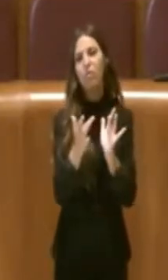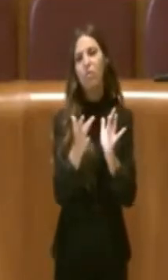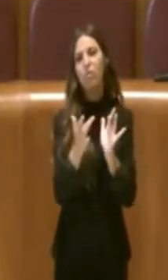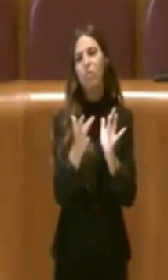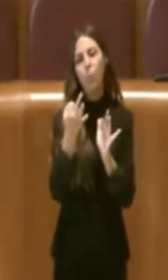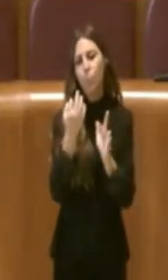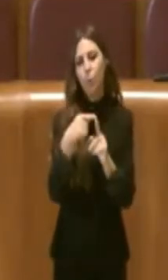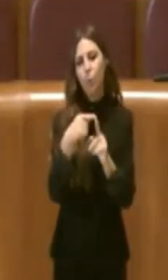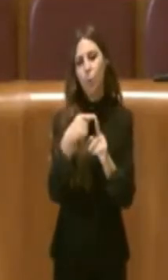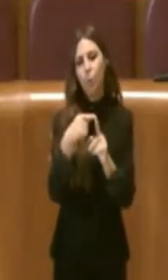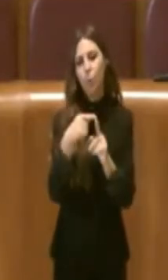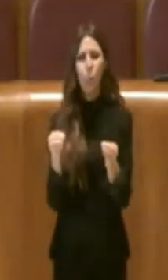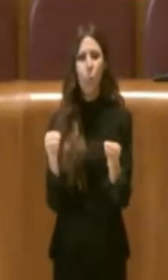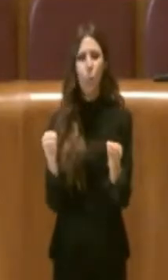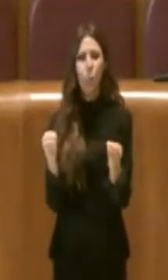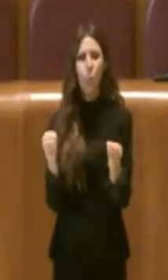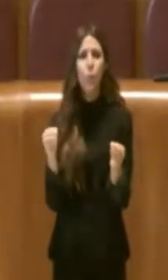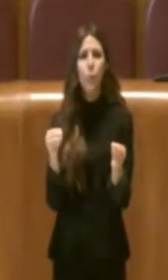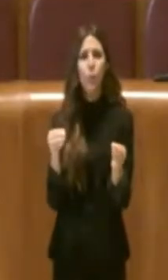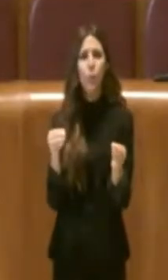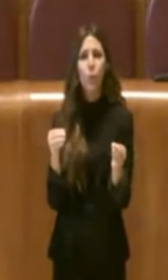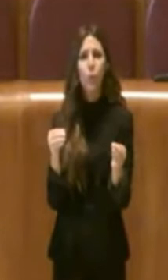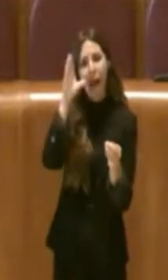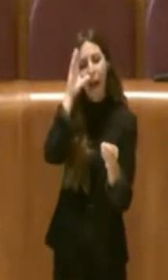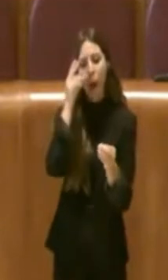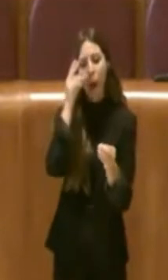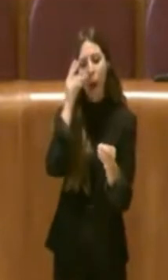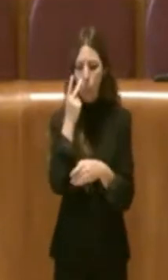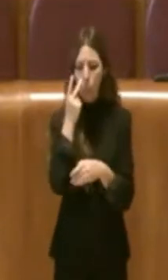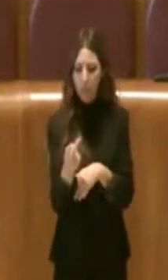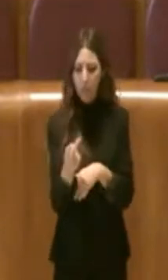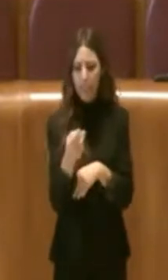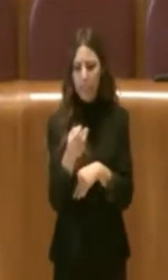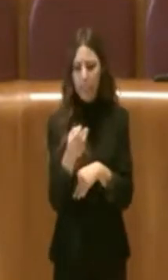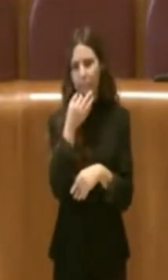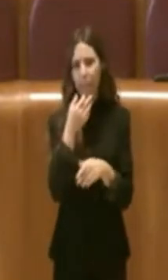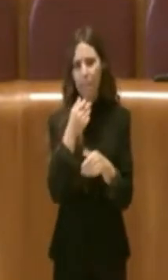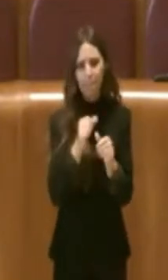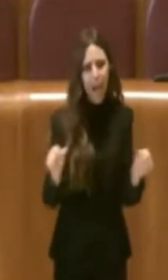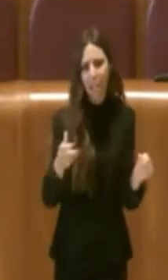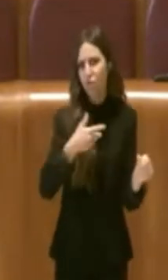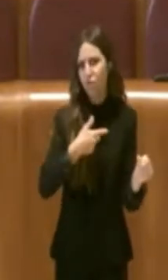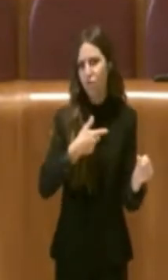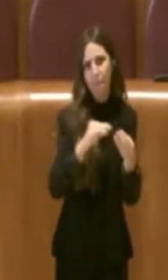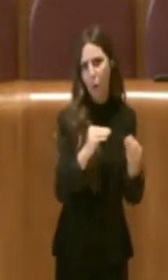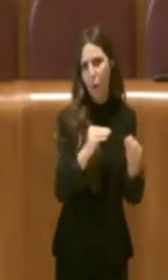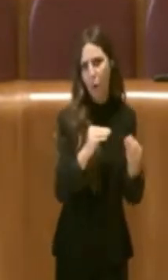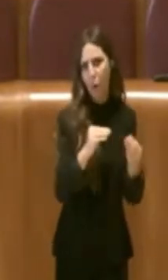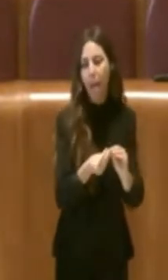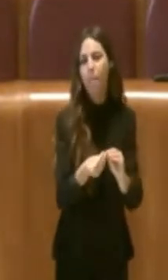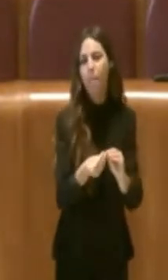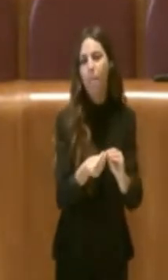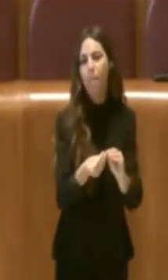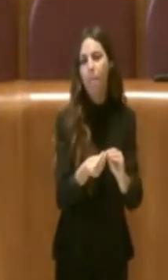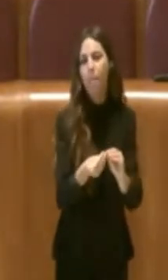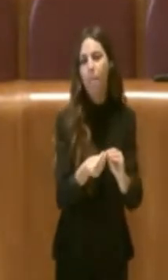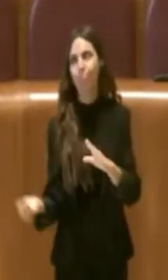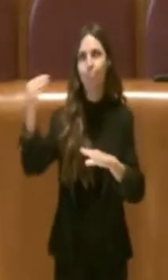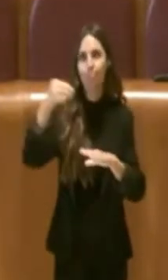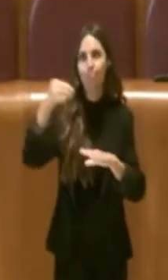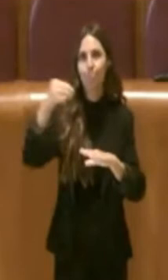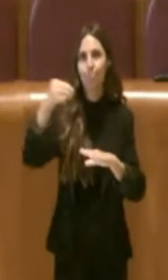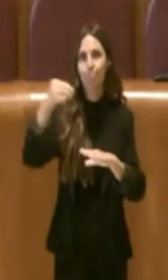prodotti magari audiovisivi, quindi c'è di fondo già una difficoltà. questa si è aggiunta, come si dice piove sul bagnato,